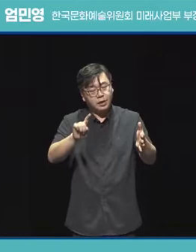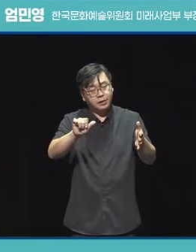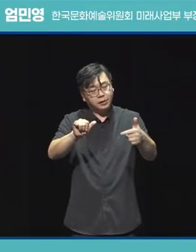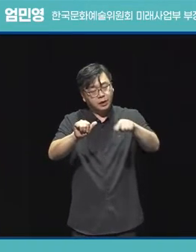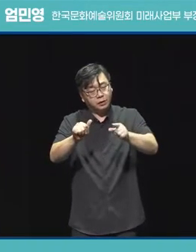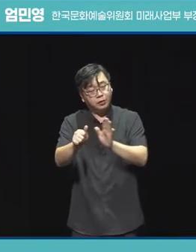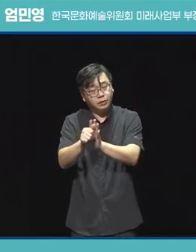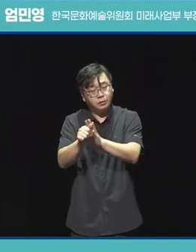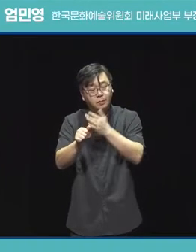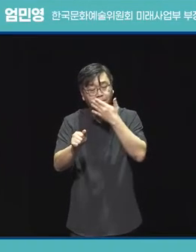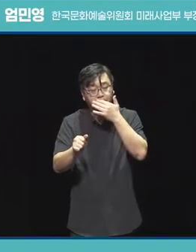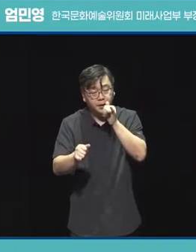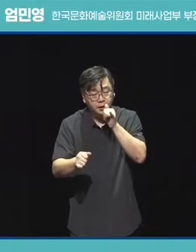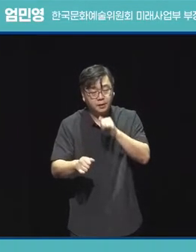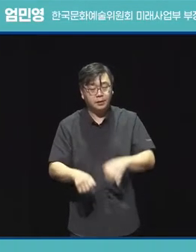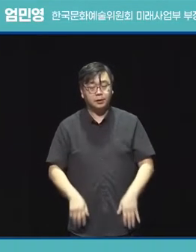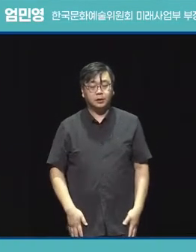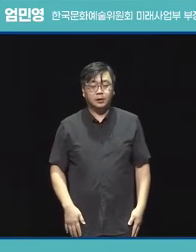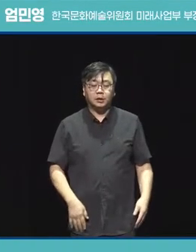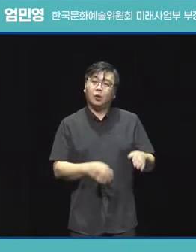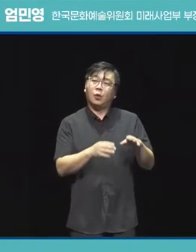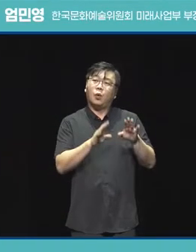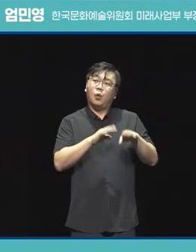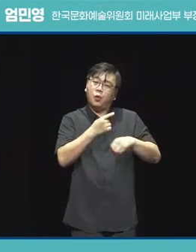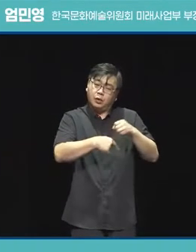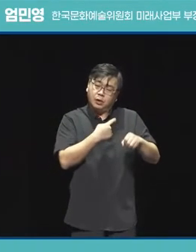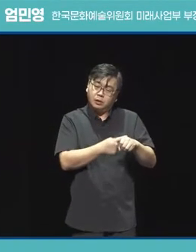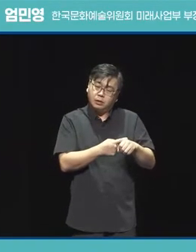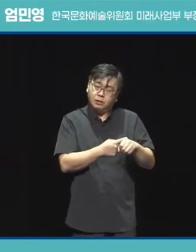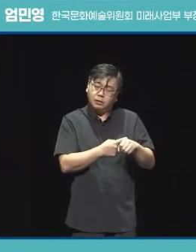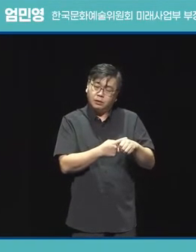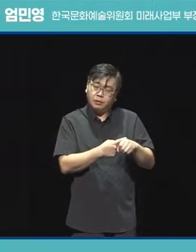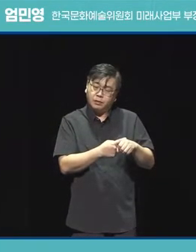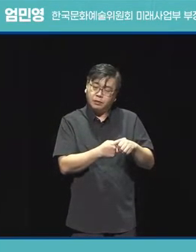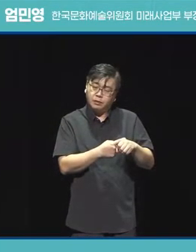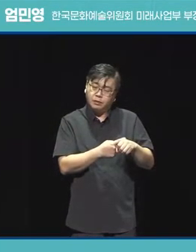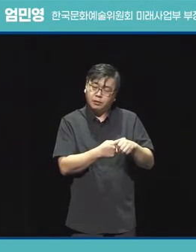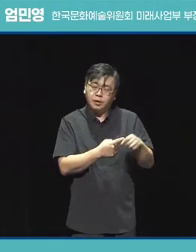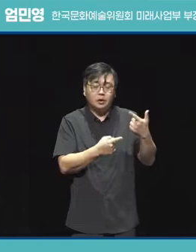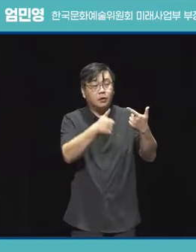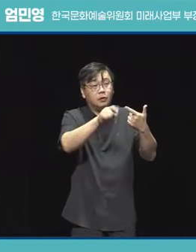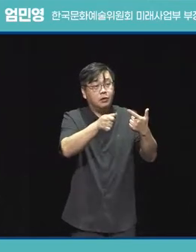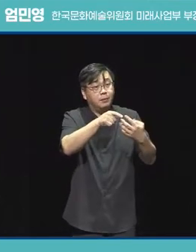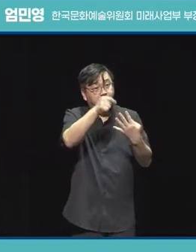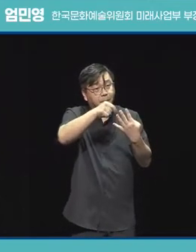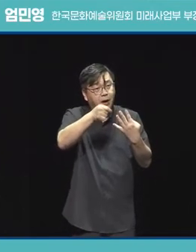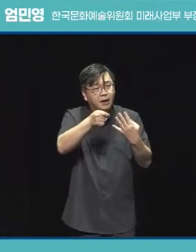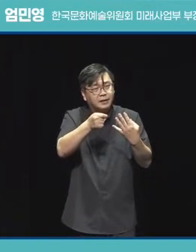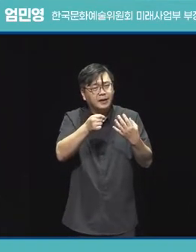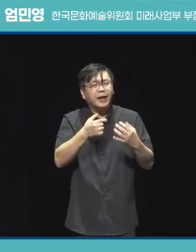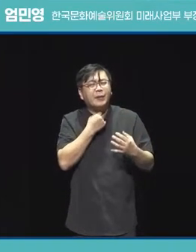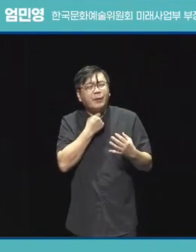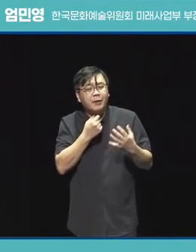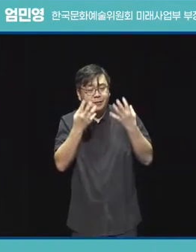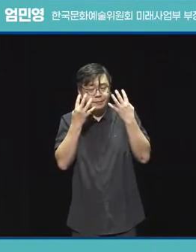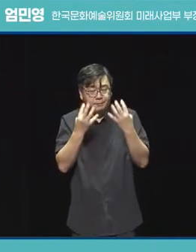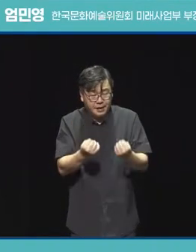경우에 저희가 6건을 선정하였는데 이 사업의 경쟁률이 가장 높았습니다 그래서 현장의 수요를 반영하여서